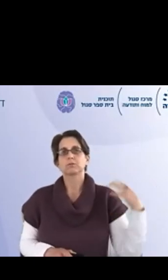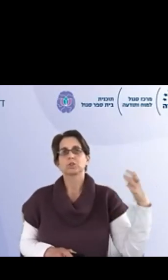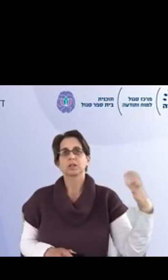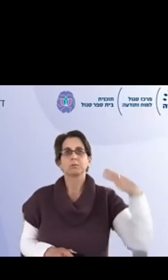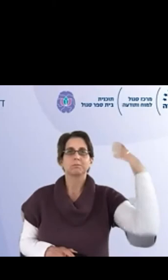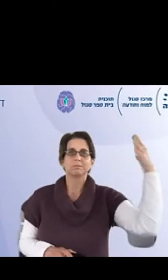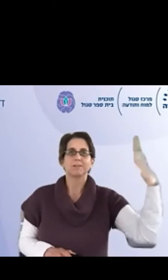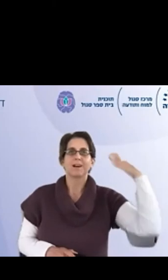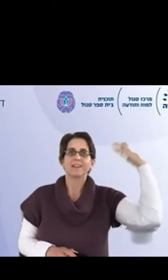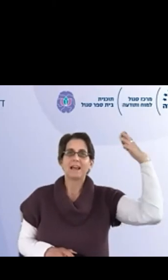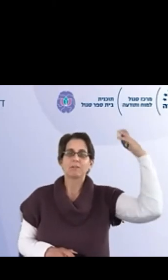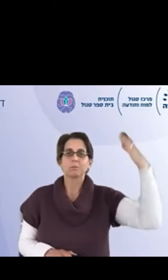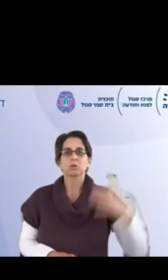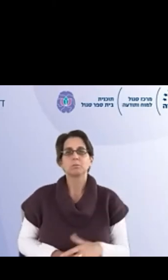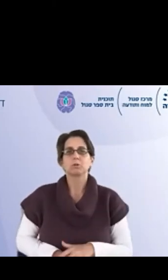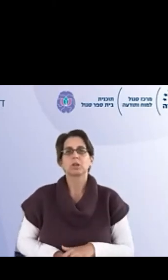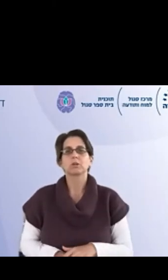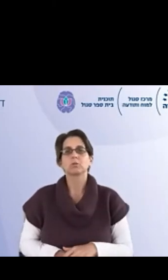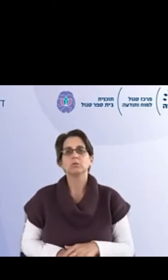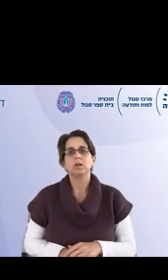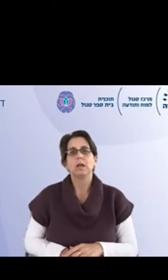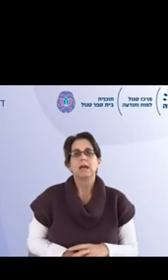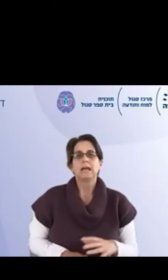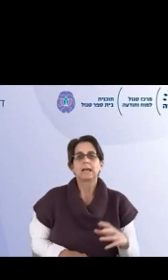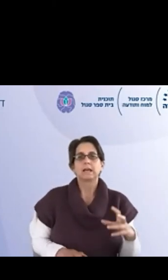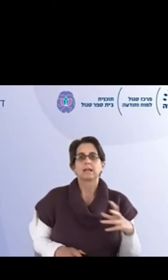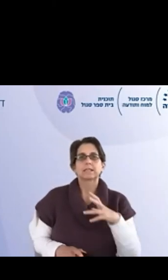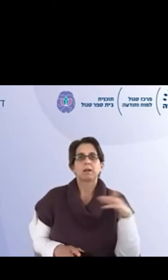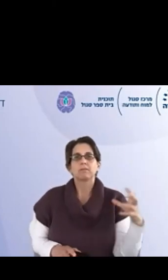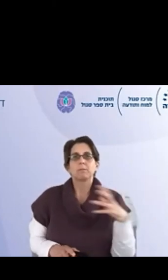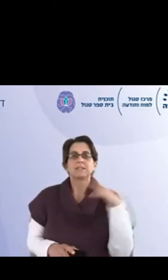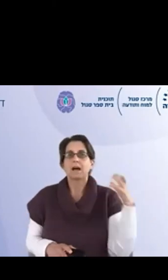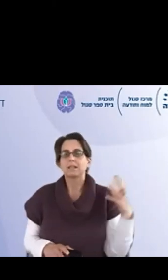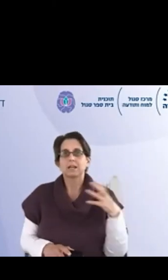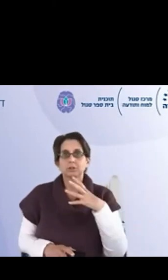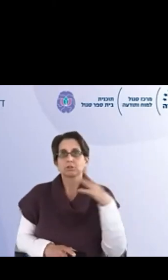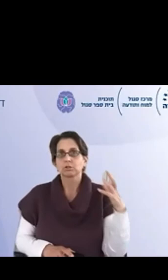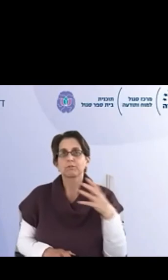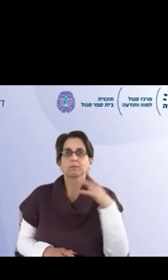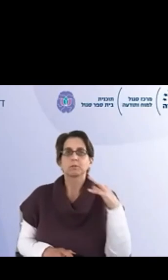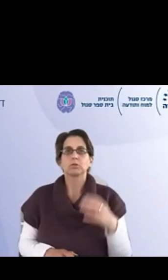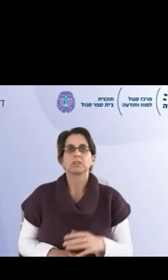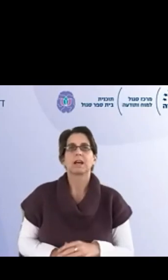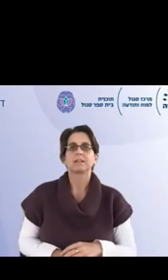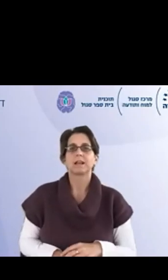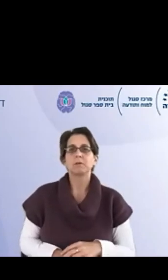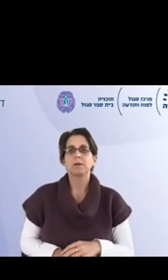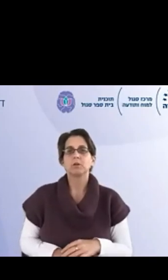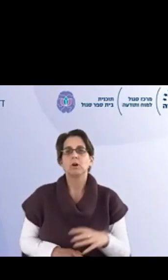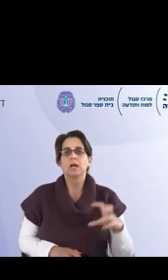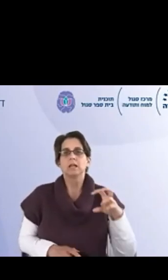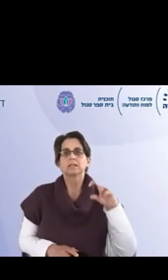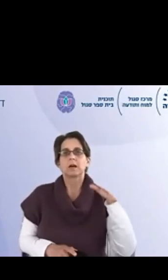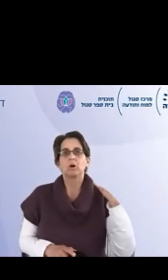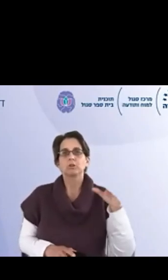מאשרים להנהלה, אבל למי שעומד בראש הארגון, לשים לב למידע חדש, שלפעמים יש לנו נטייה להתעלם